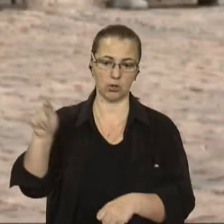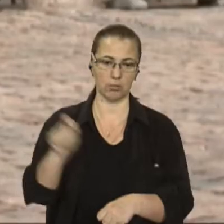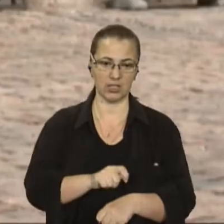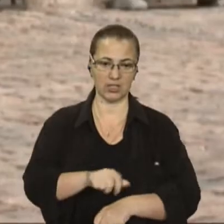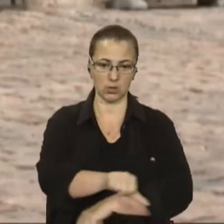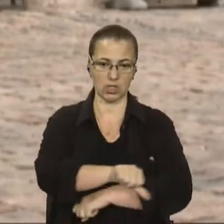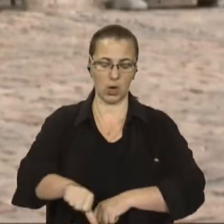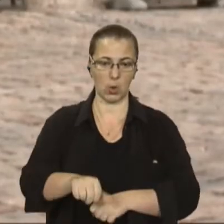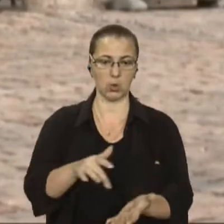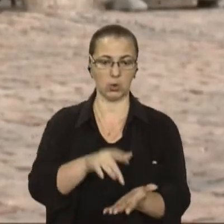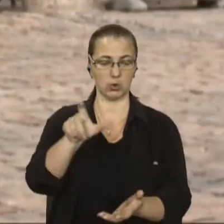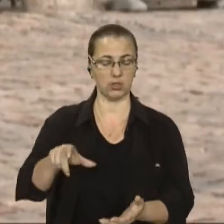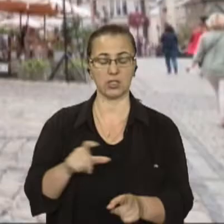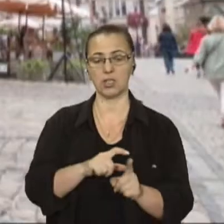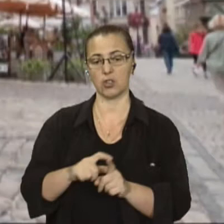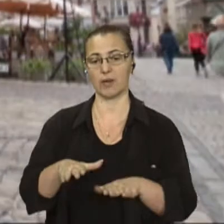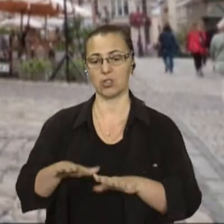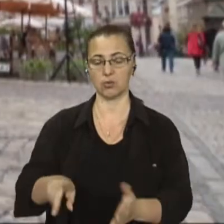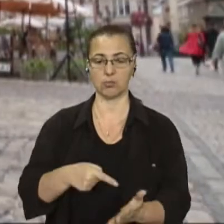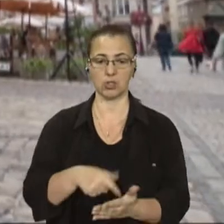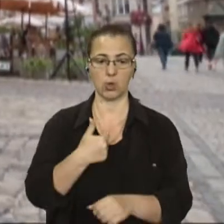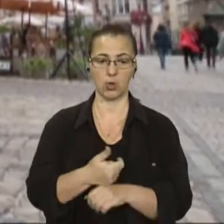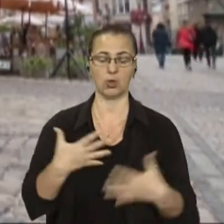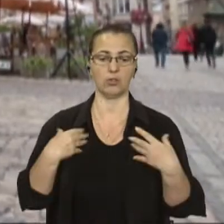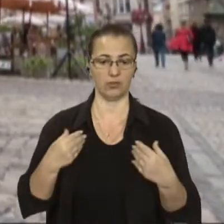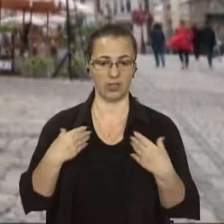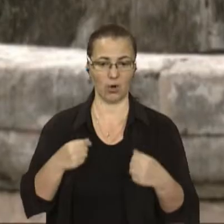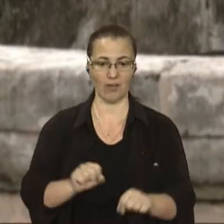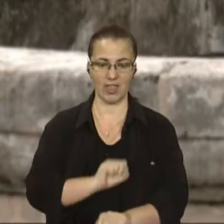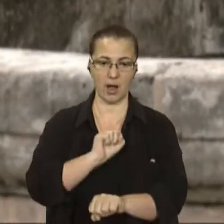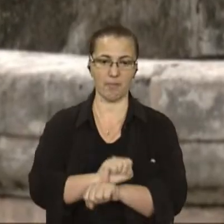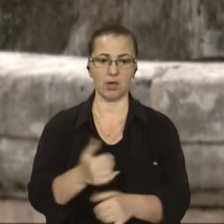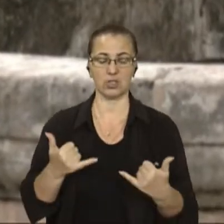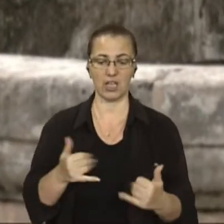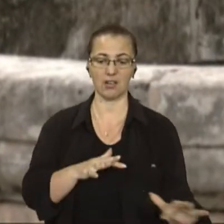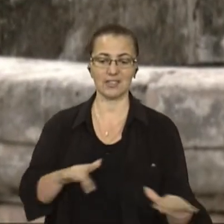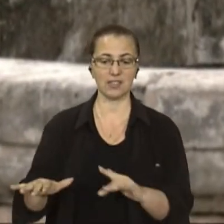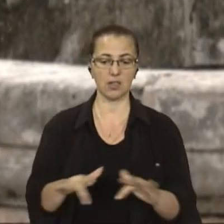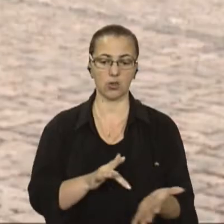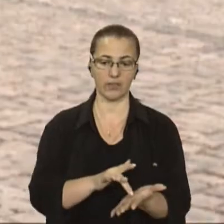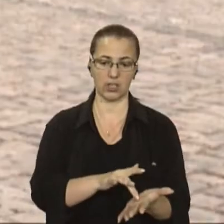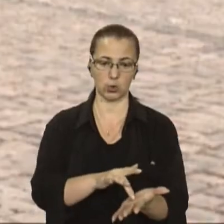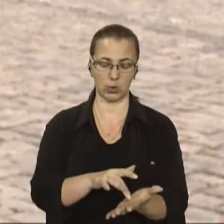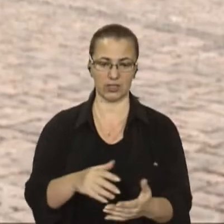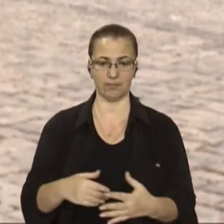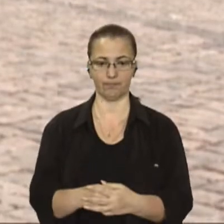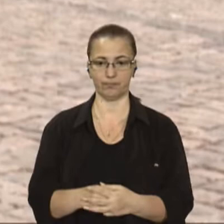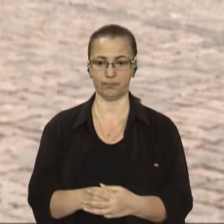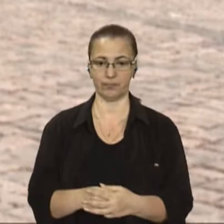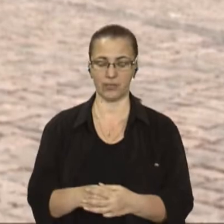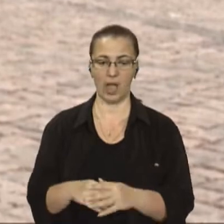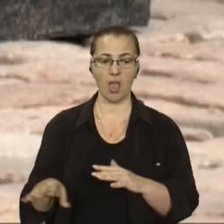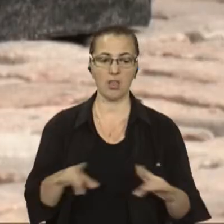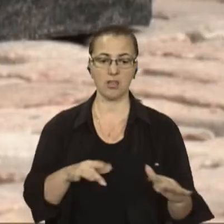туристів. За словами заступника міського голови Львова Андрія Москаленка, на паузі зараз і діловий туризм у місті. Дві конференції, які ми